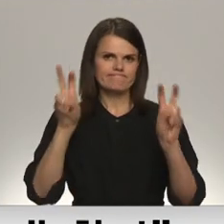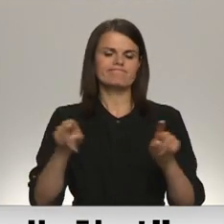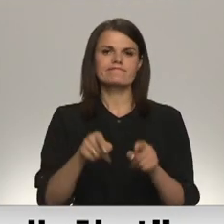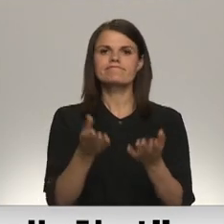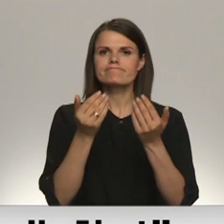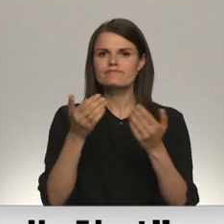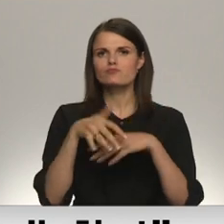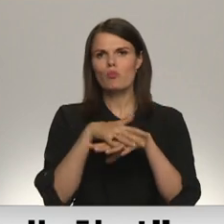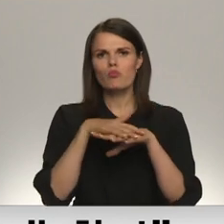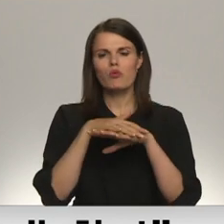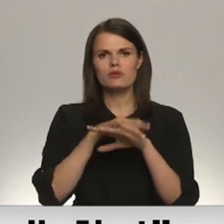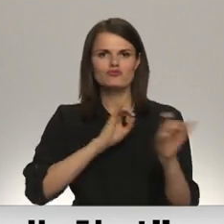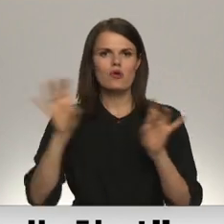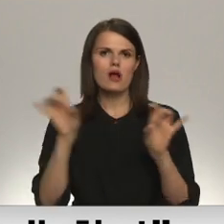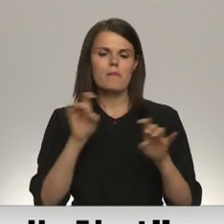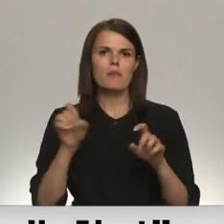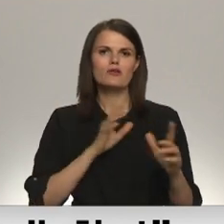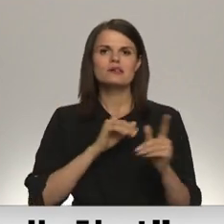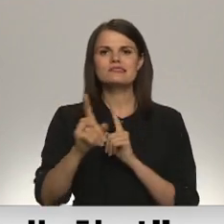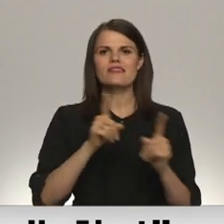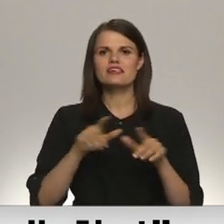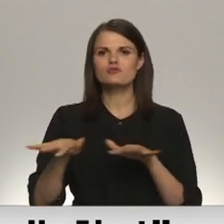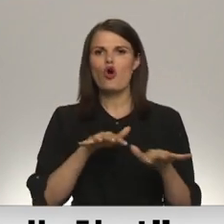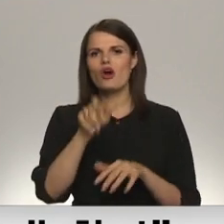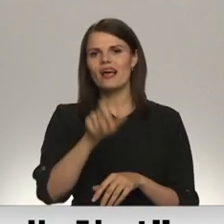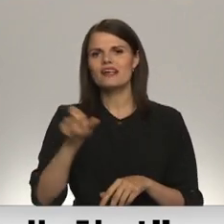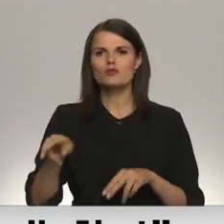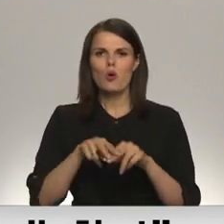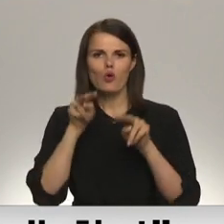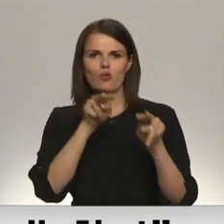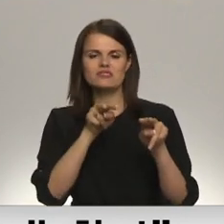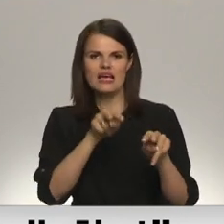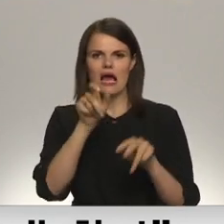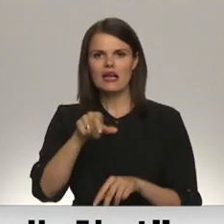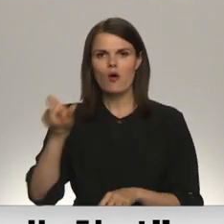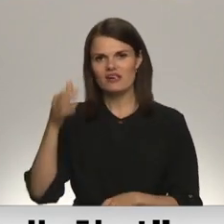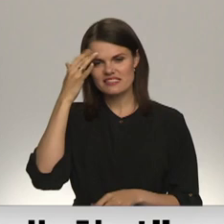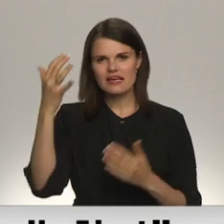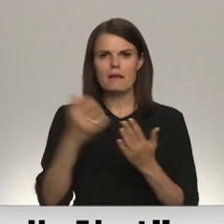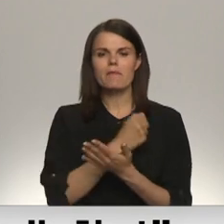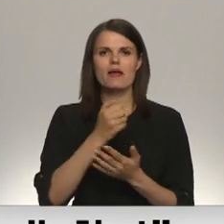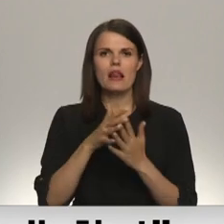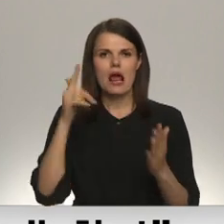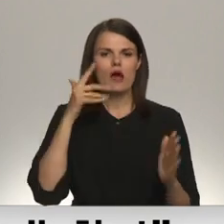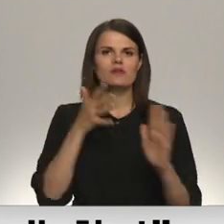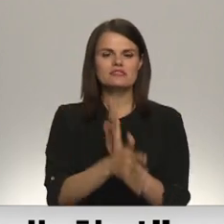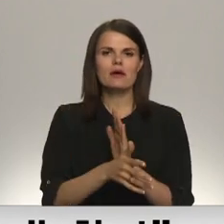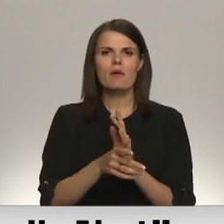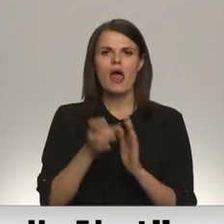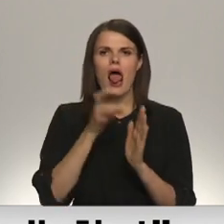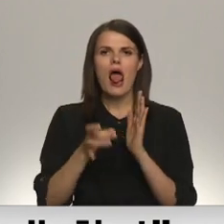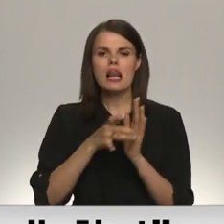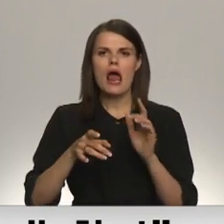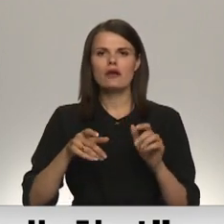aicinājumu un publisku kampaņu satiksmes organizētāji un uzraugi cer panākta lielāku sapratni elektroskreiriteņu un gājēju